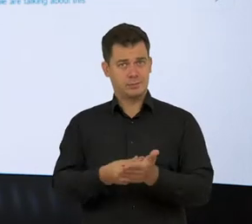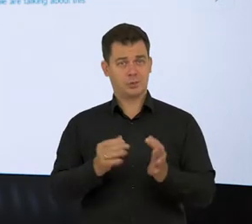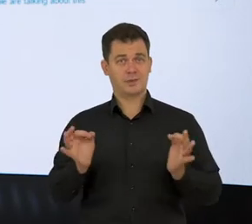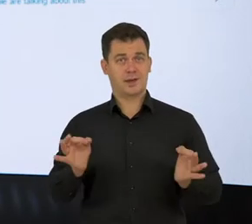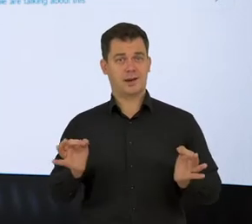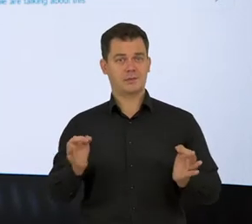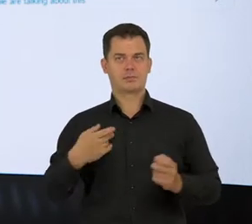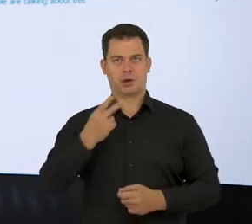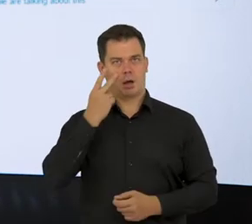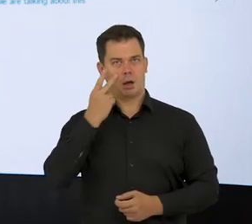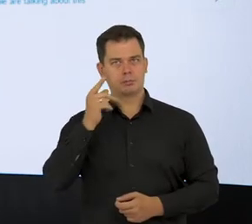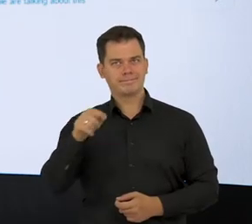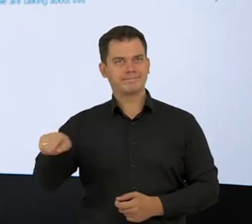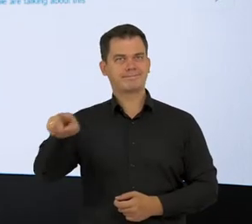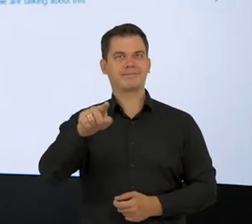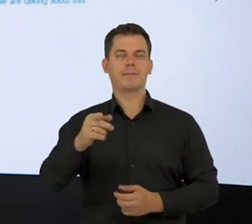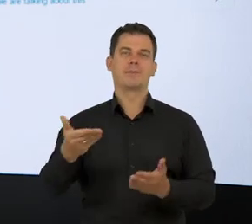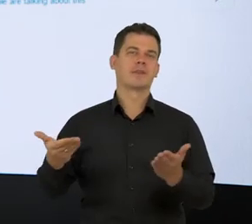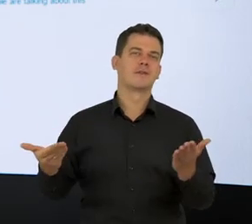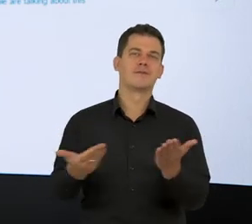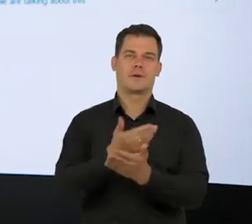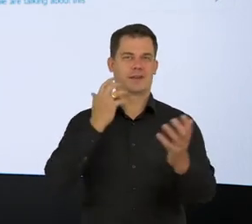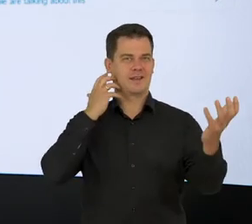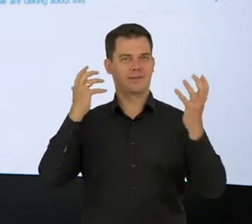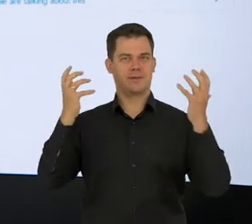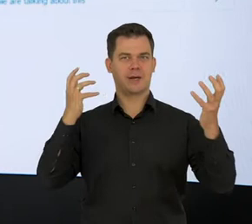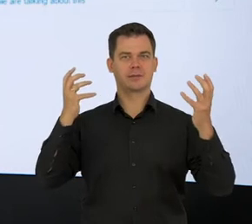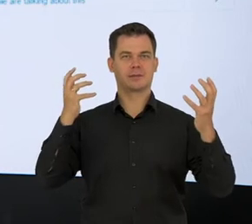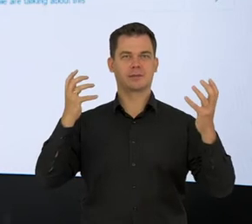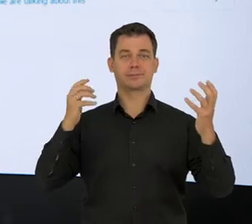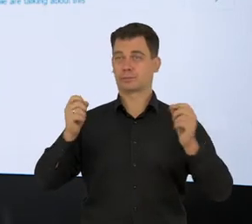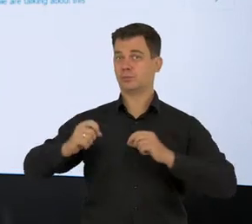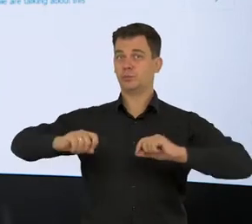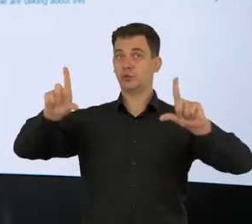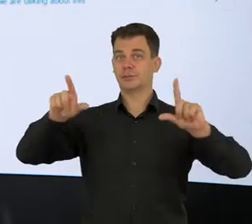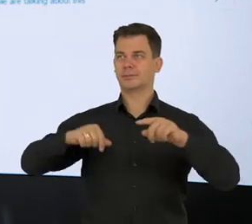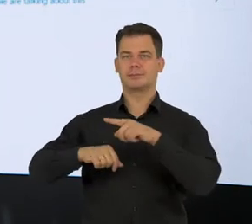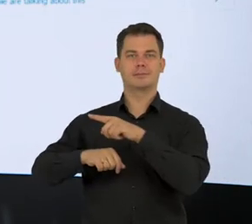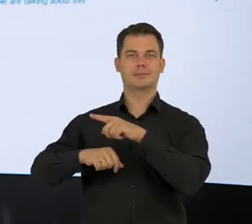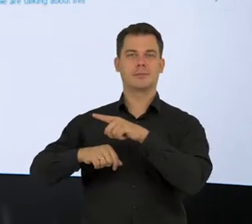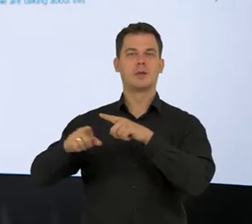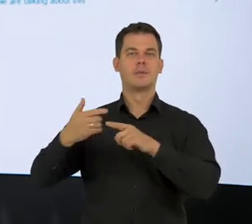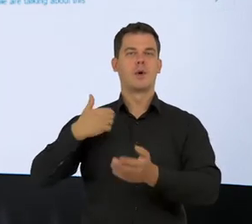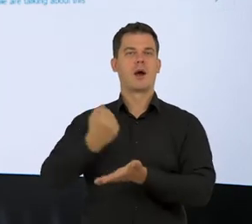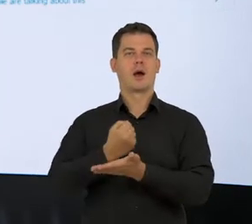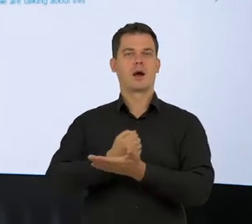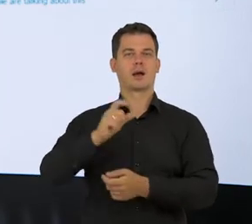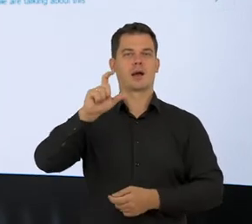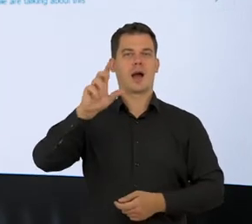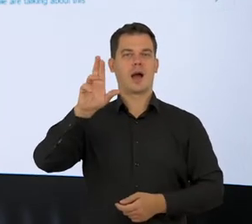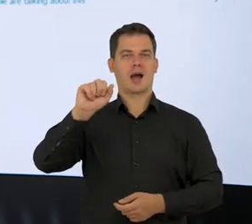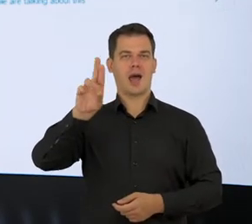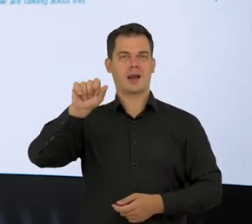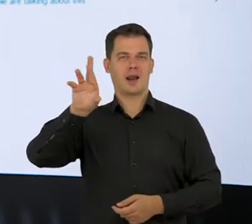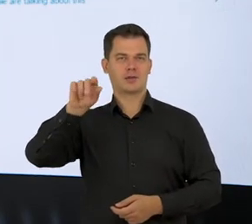news, który został upubliczniony przez aktora Woody'ego